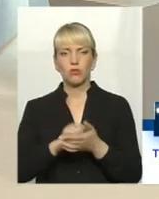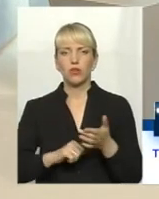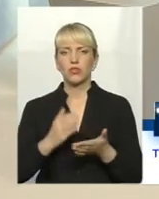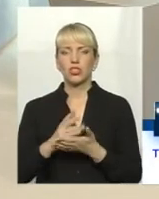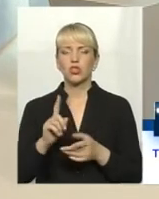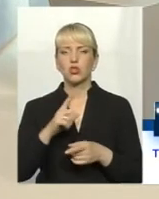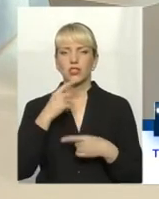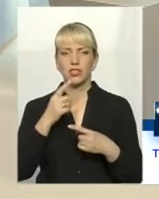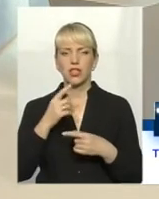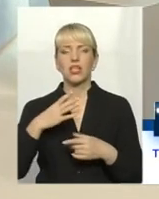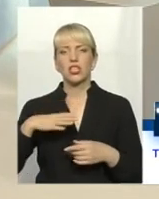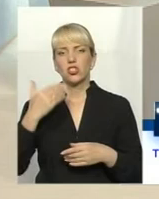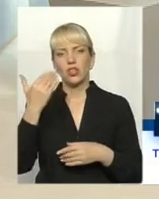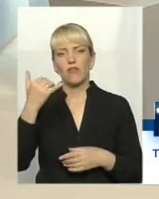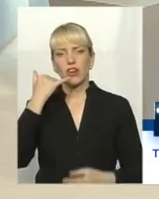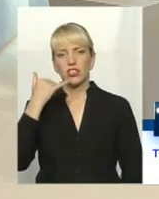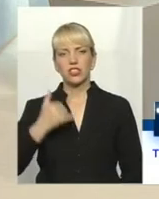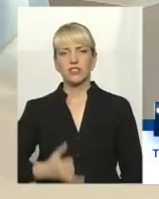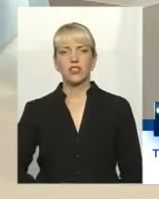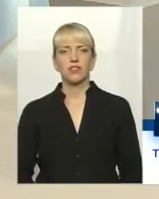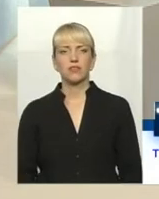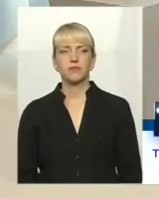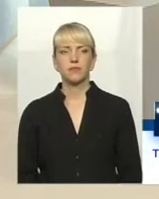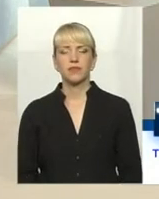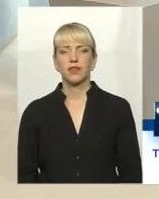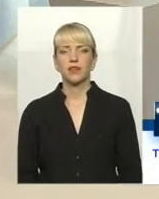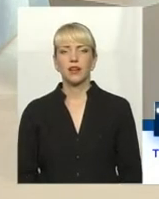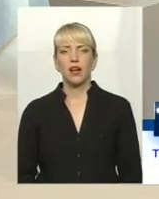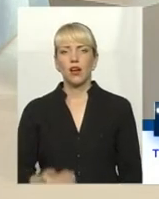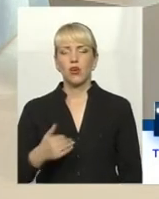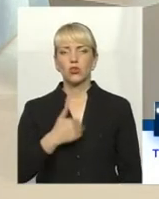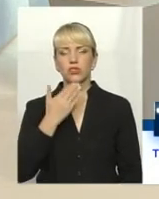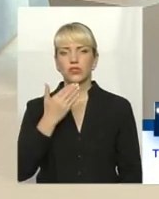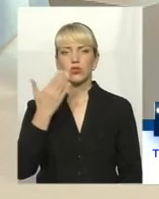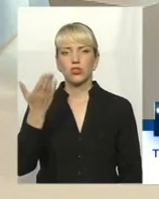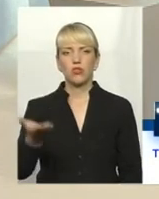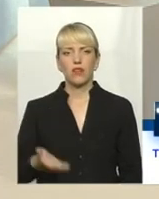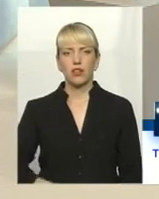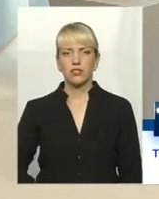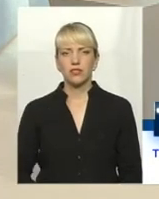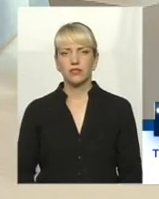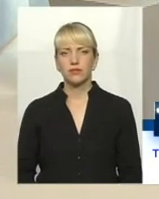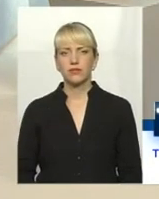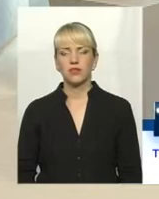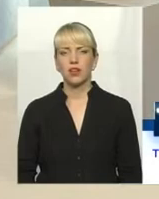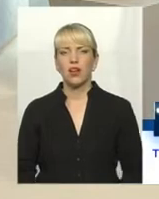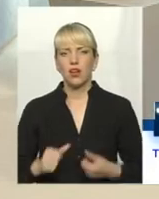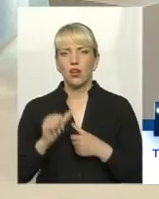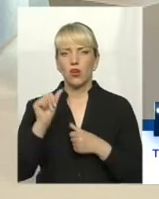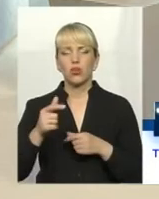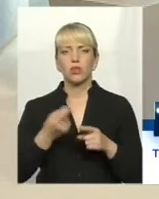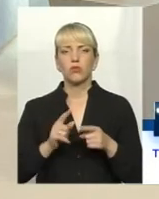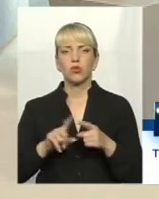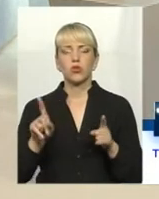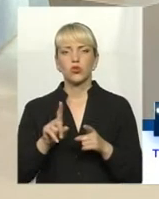сказати, отож, чекає ваших дзвінків. А до вас, панове, хочу все ж таки звернутися, окрім того,